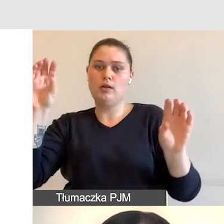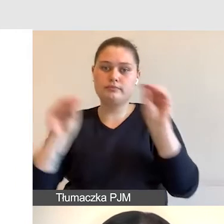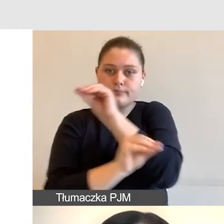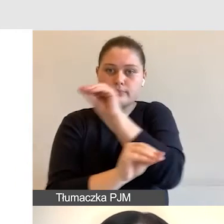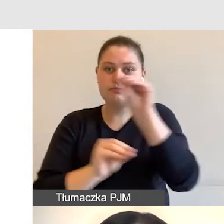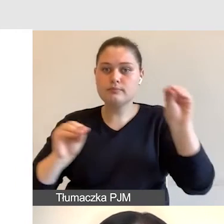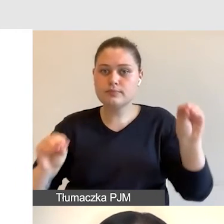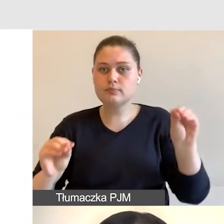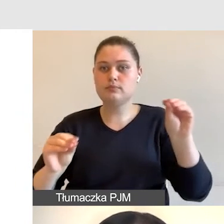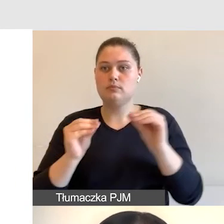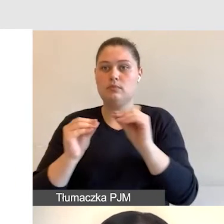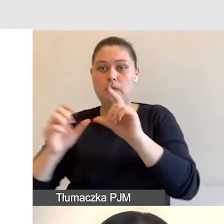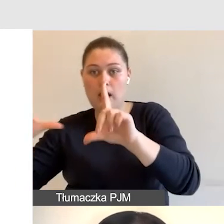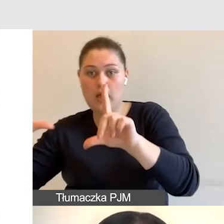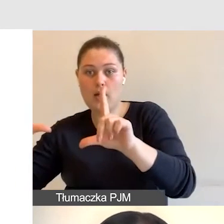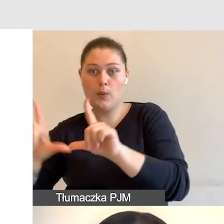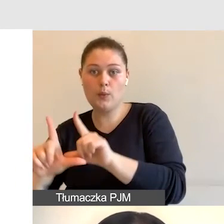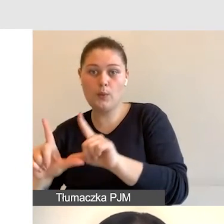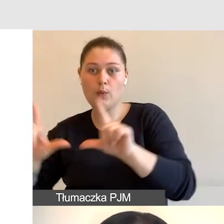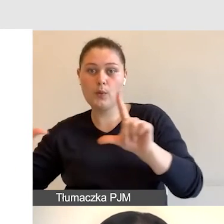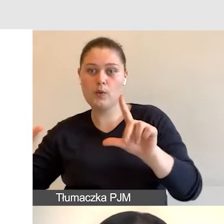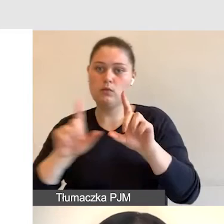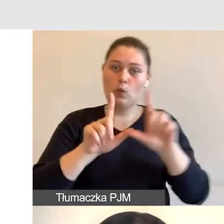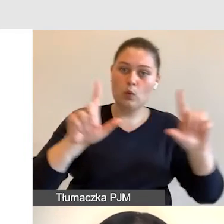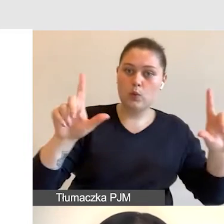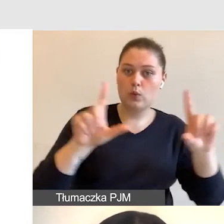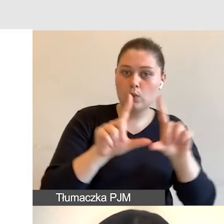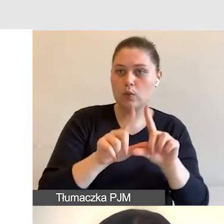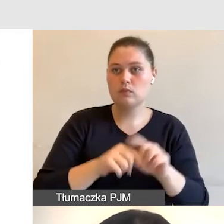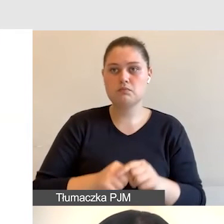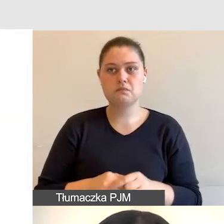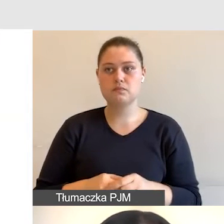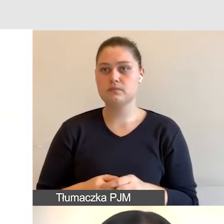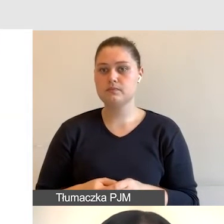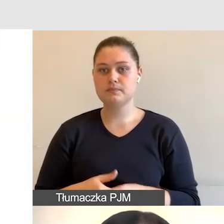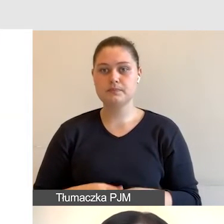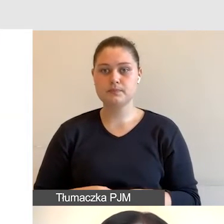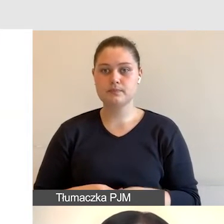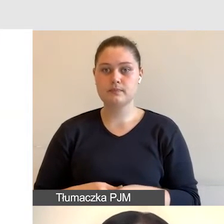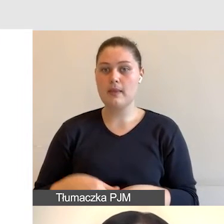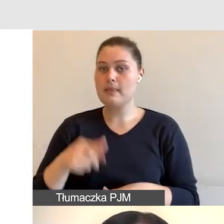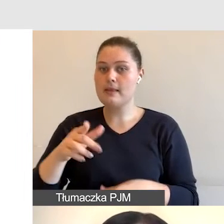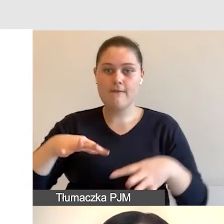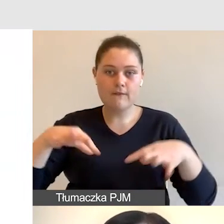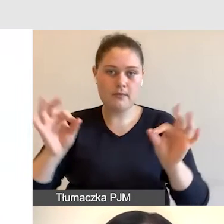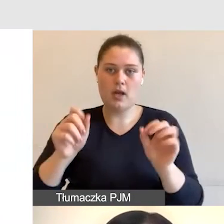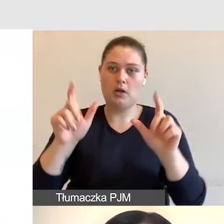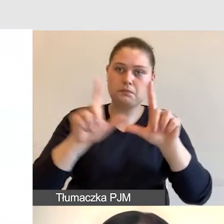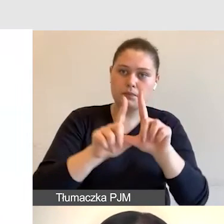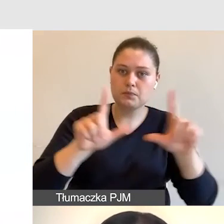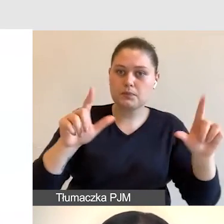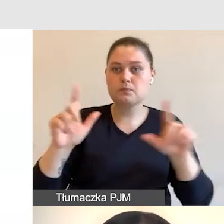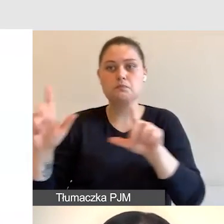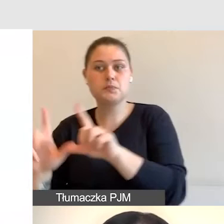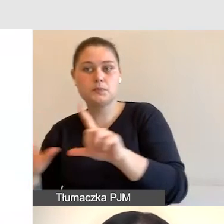miejsce, zmieniać proporcje. Przykładowe slajdy z